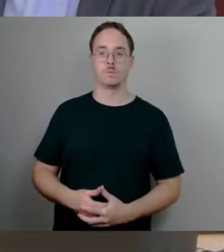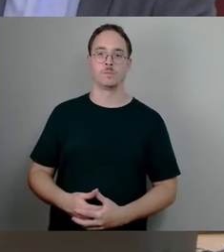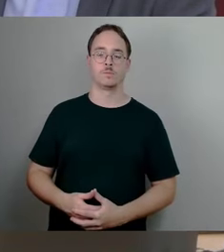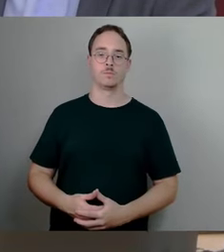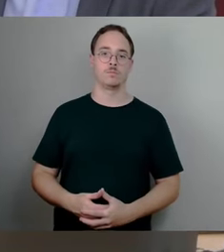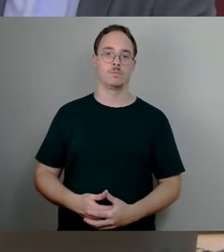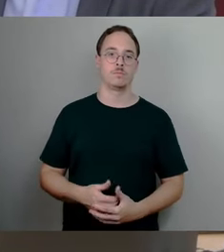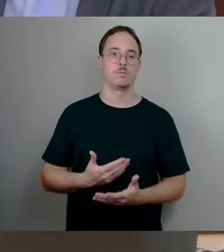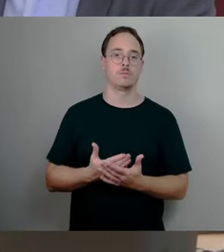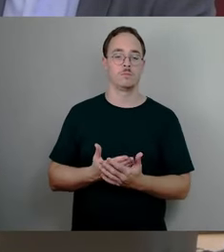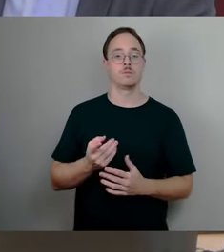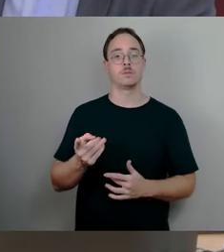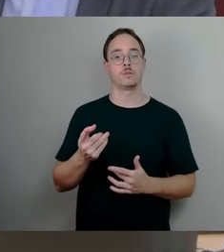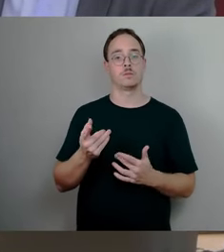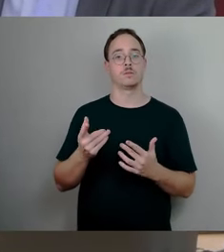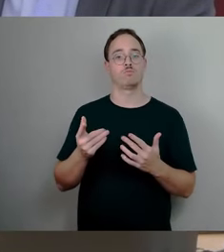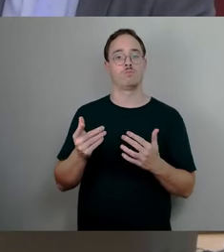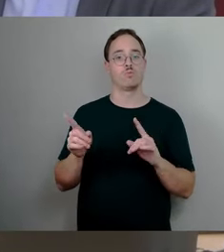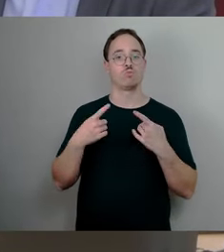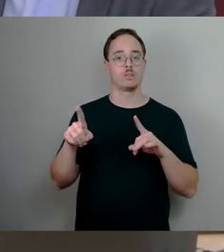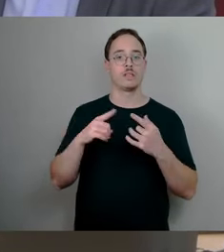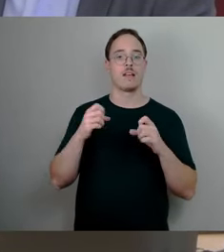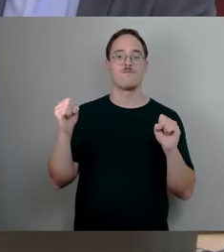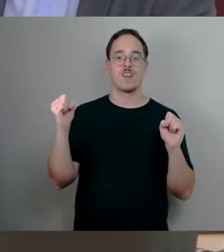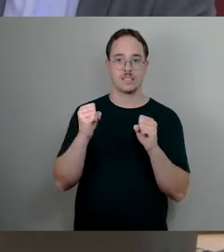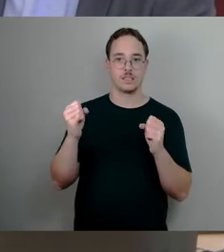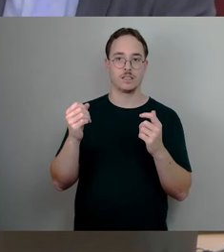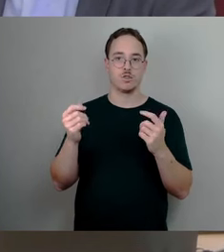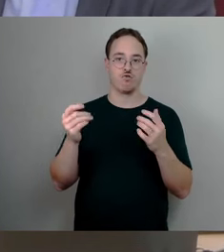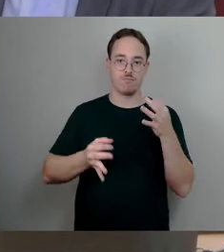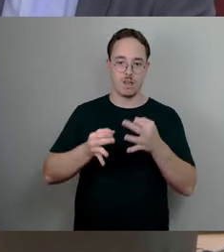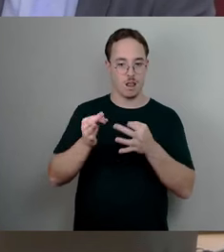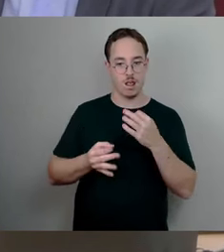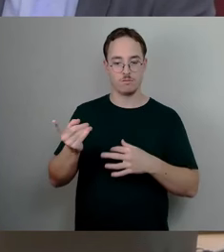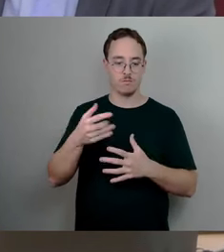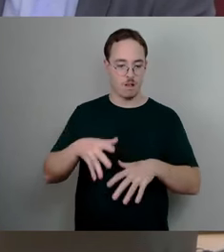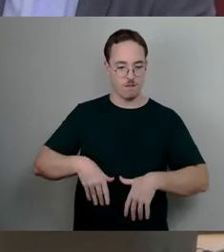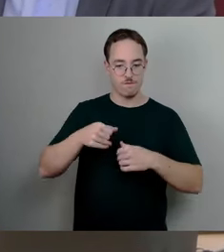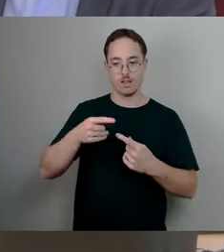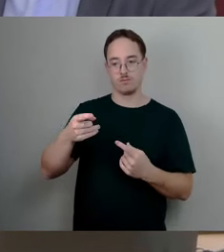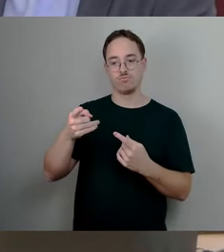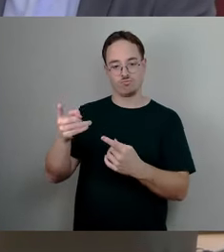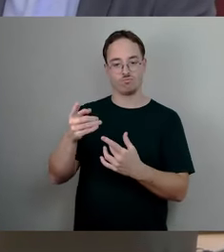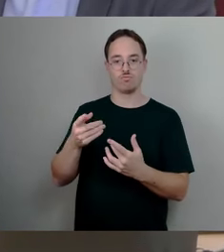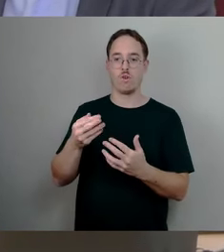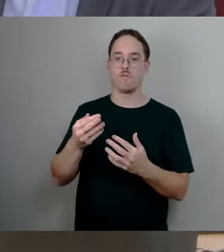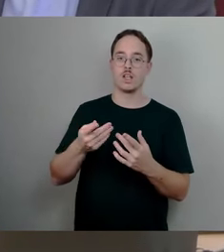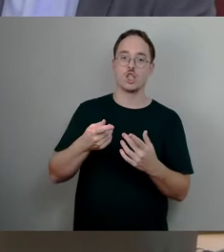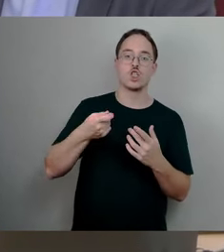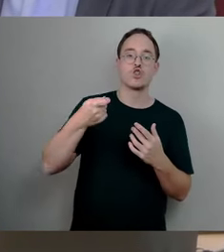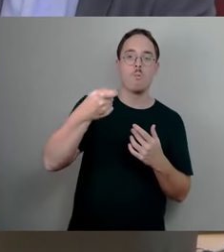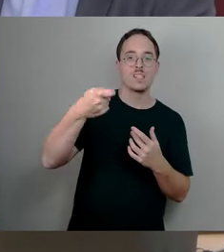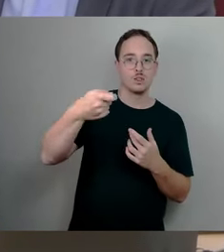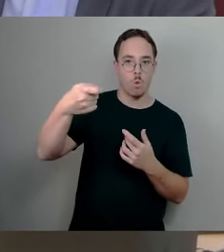Musikfestspiele angefangen, sich mit dieser Frage intensiver und eine Reihe von Sponsoren auseinanderzusetzen und einen